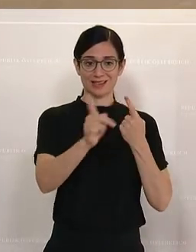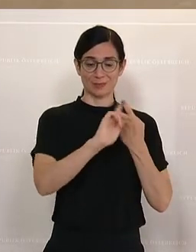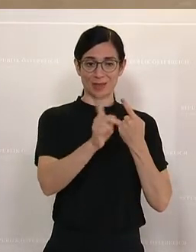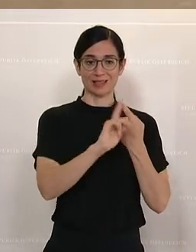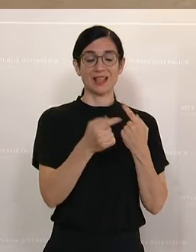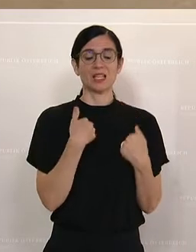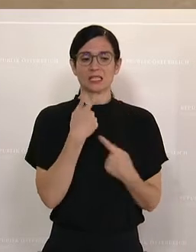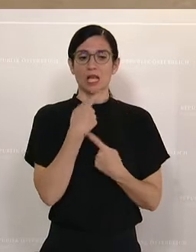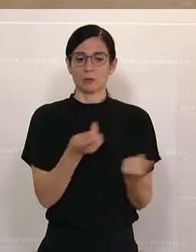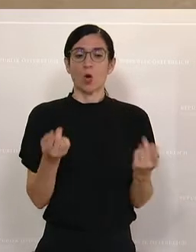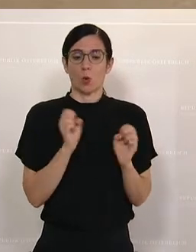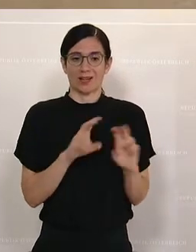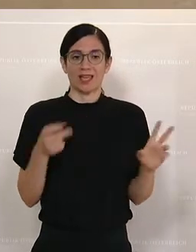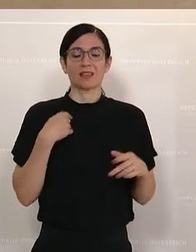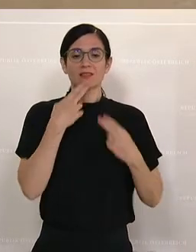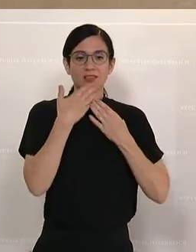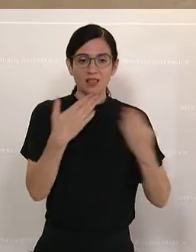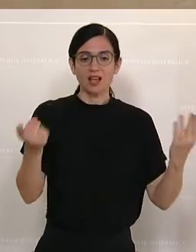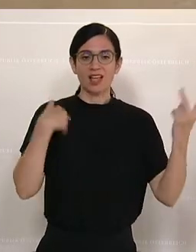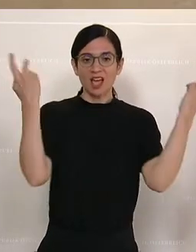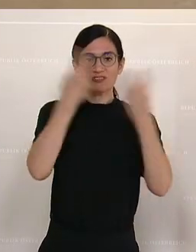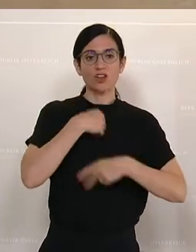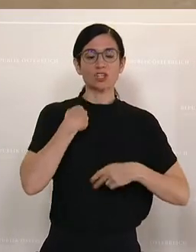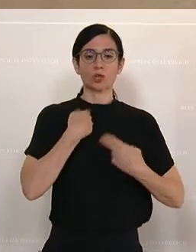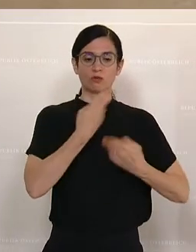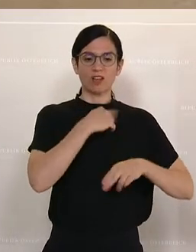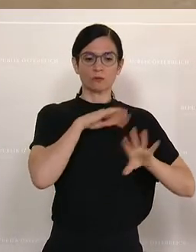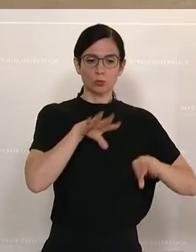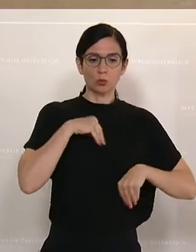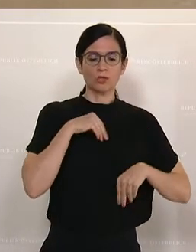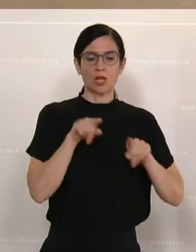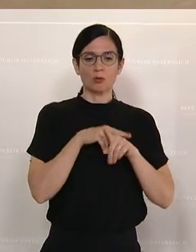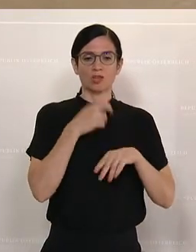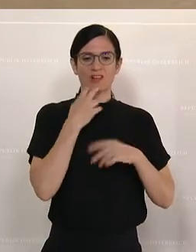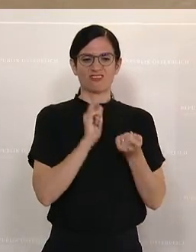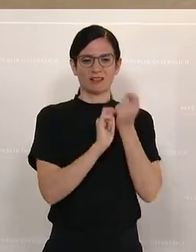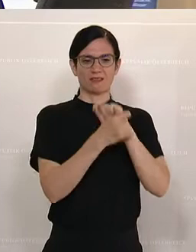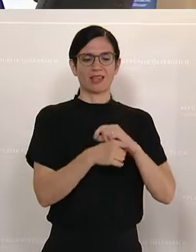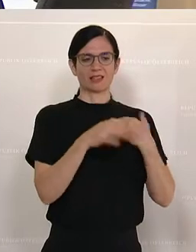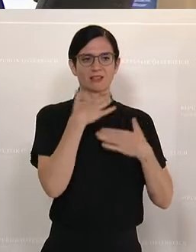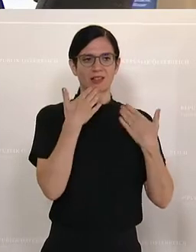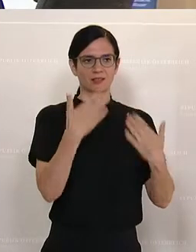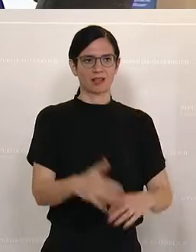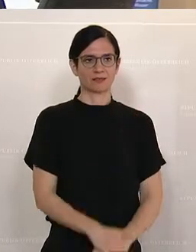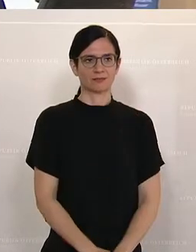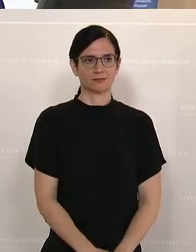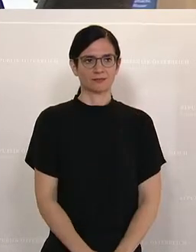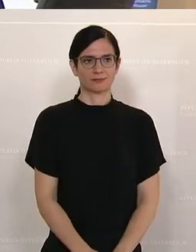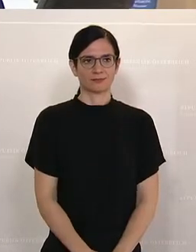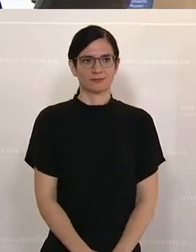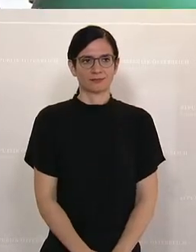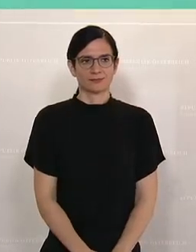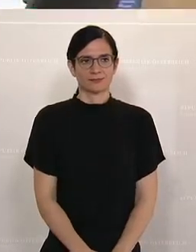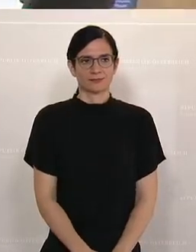dass die Mehrheitsfraktionen hier ihrer Verantwortung nachkommen und entsprechende Schritte setzen. Vielen Dank. Das war Gerald